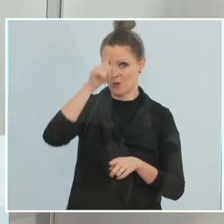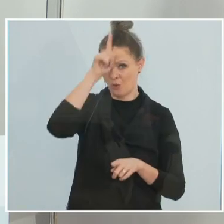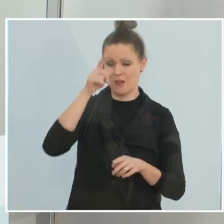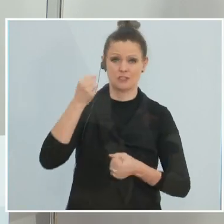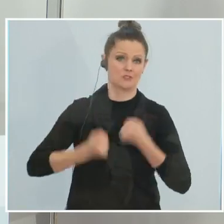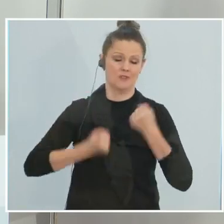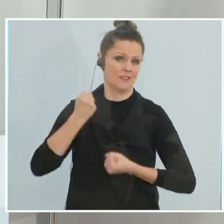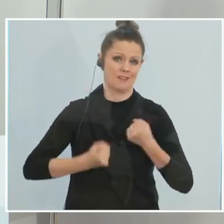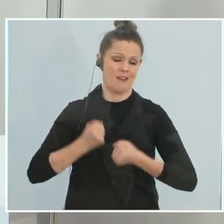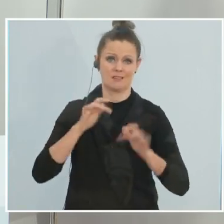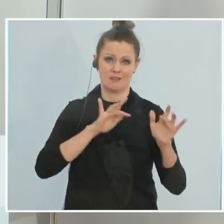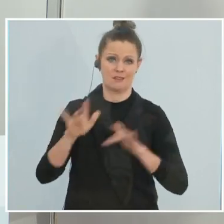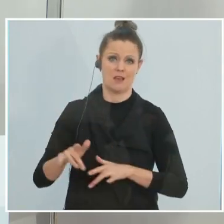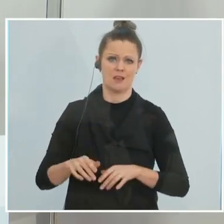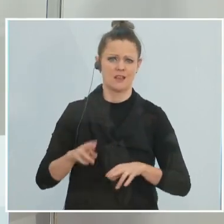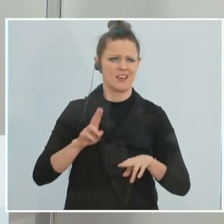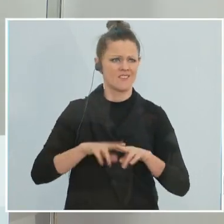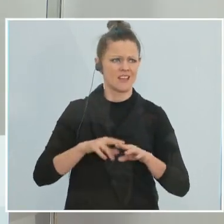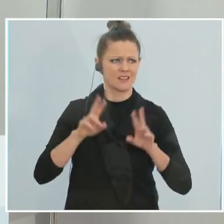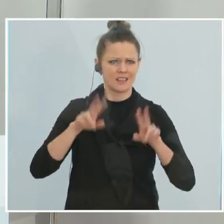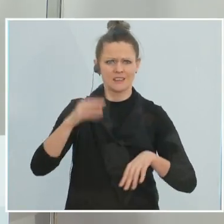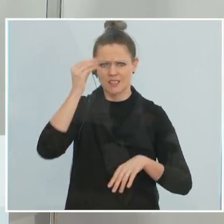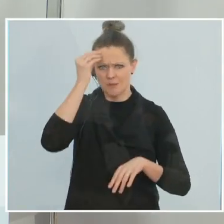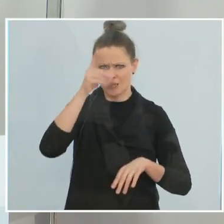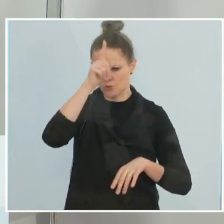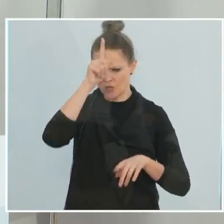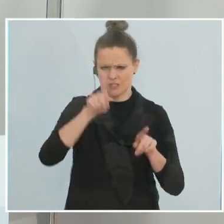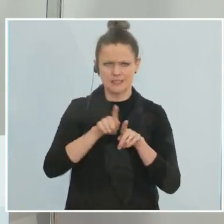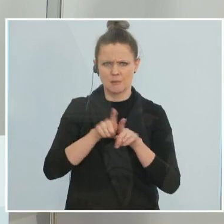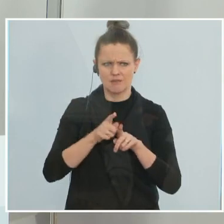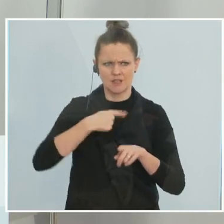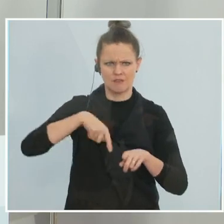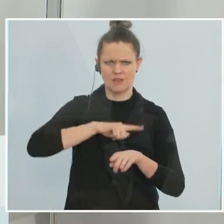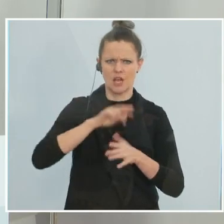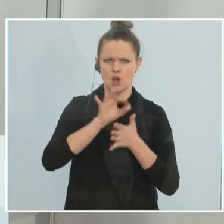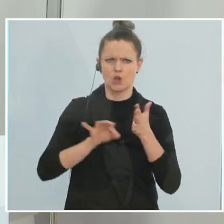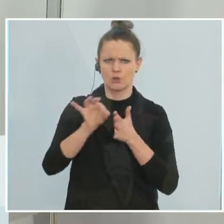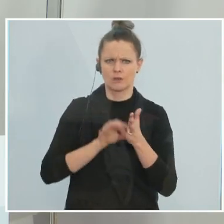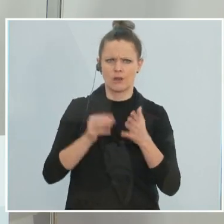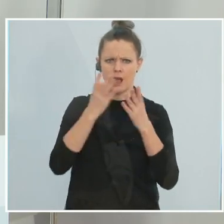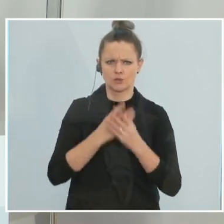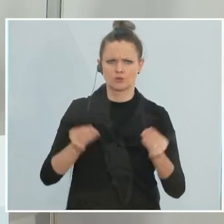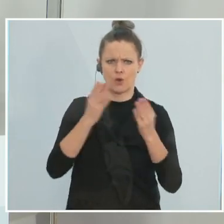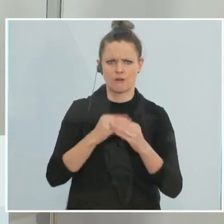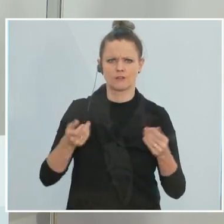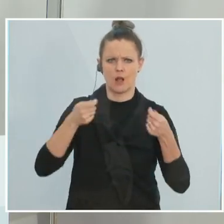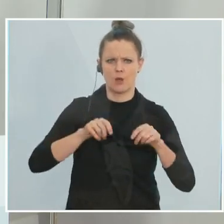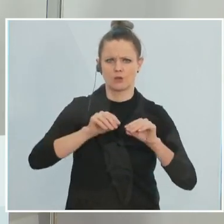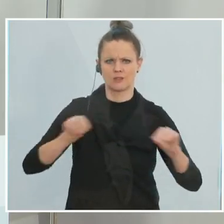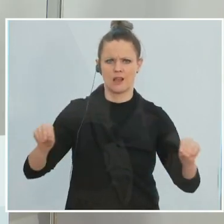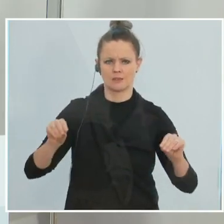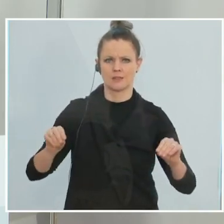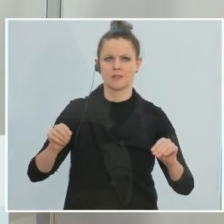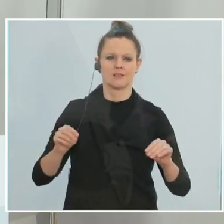erwähnt. Wenn ich es richtig im Kopf habe, ist Deutschland, so wie wir, im November in einen soften Lockdown gegangen, einen sogenannten